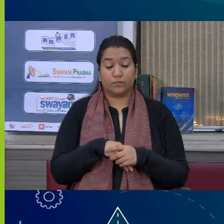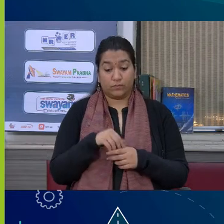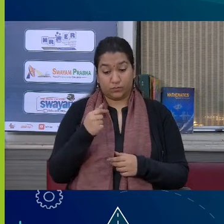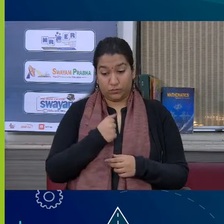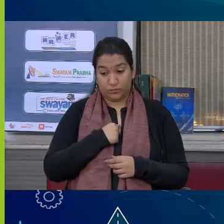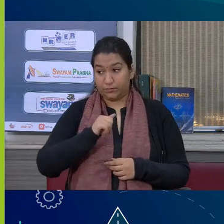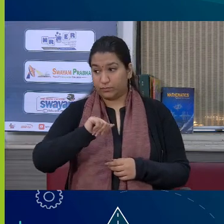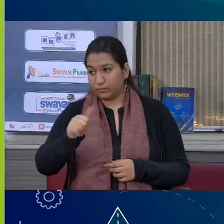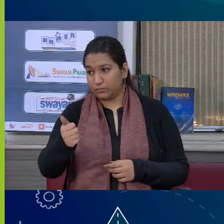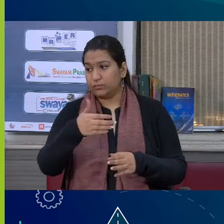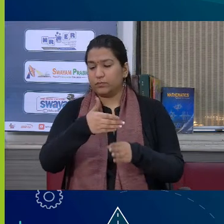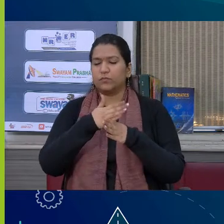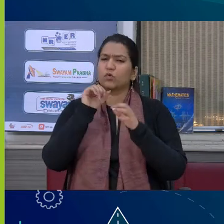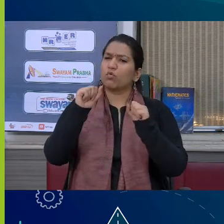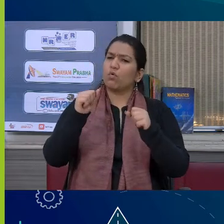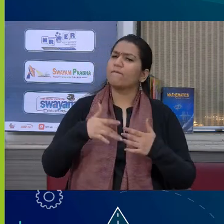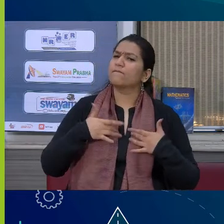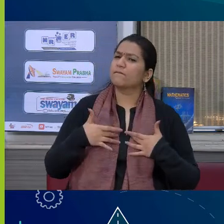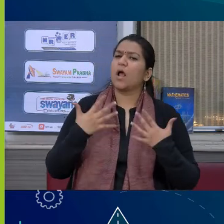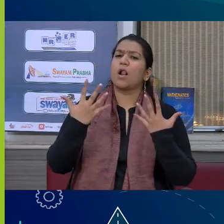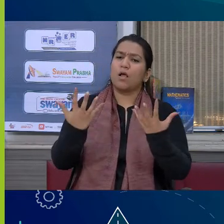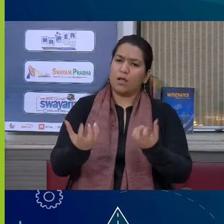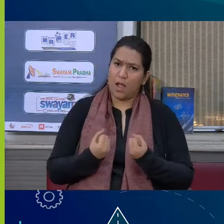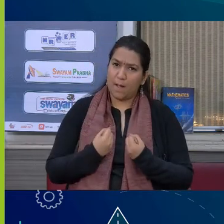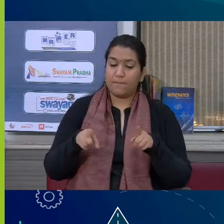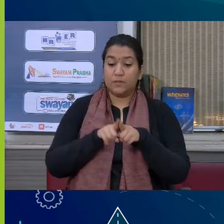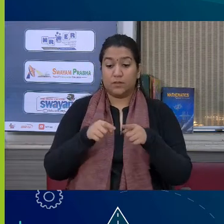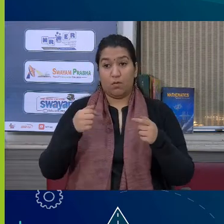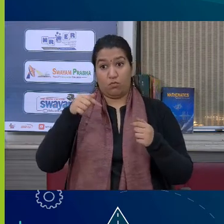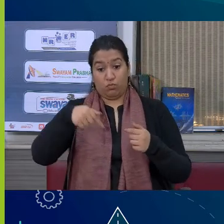दूसरों के भावों को सुइकार करें और दूसरे हमारे भावों